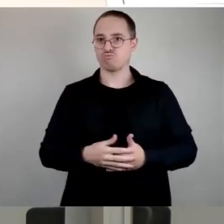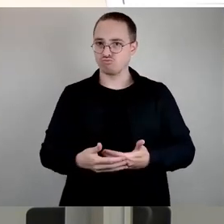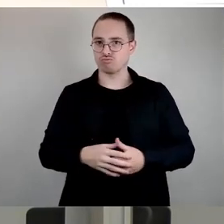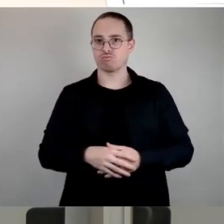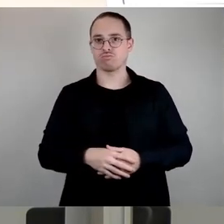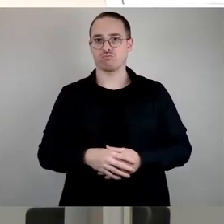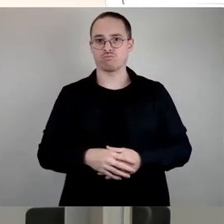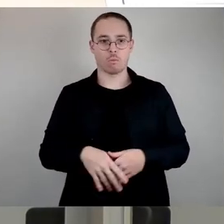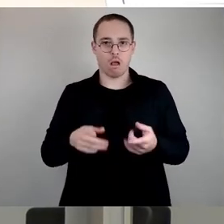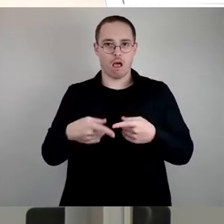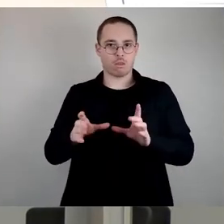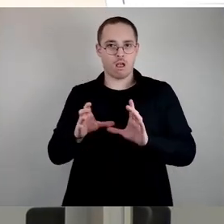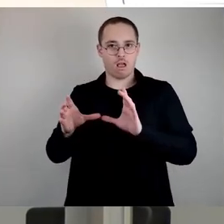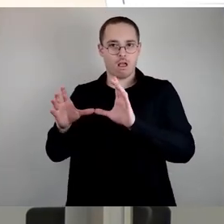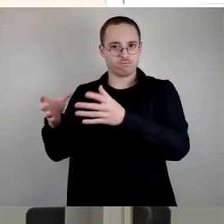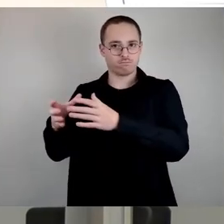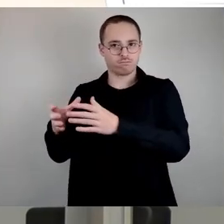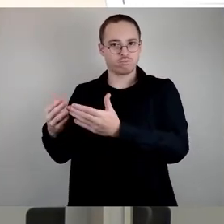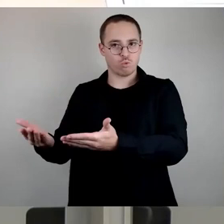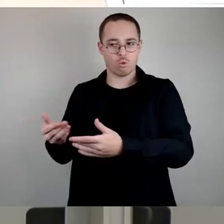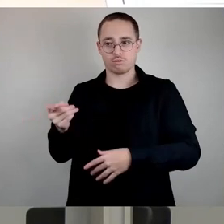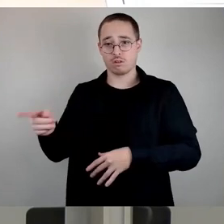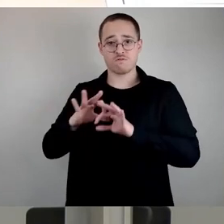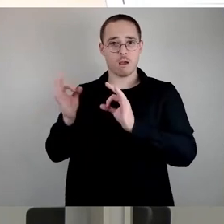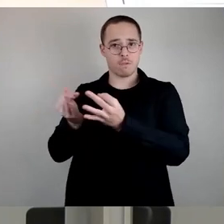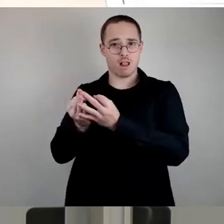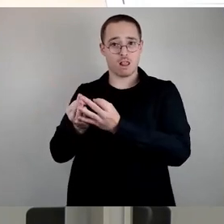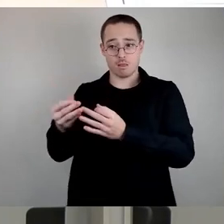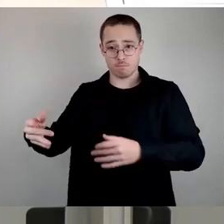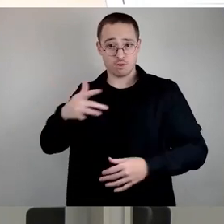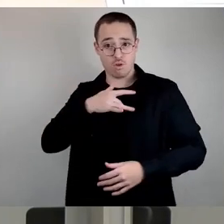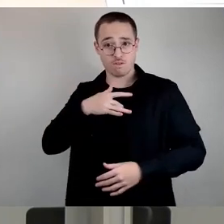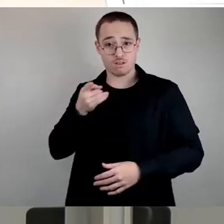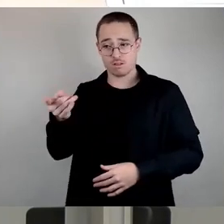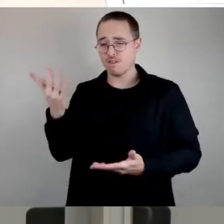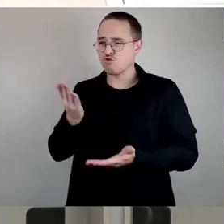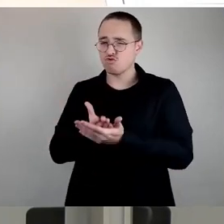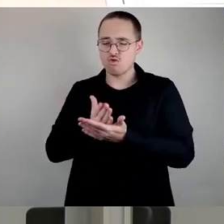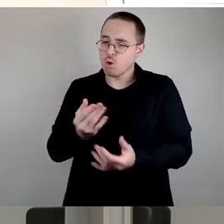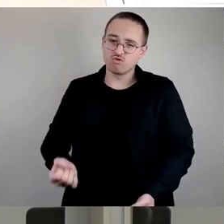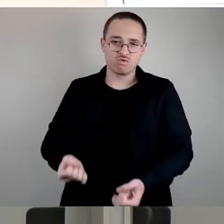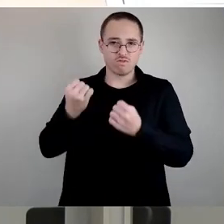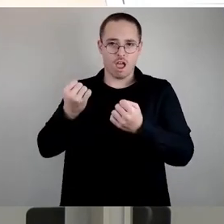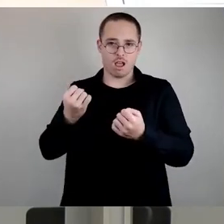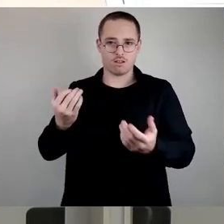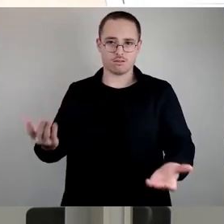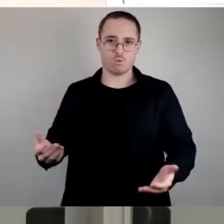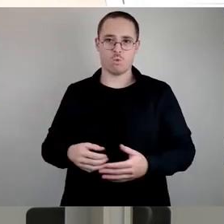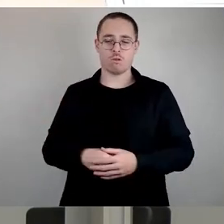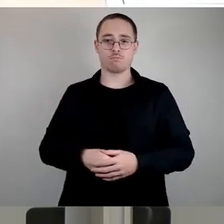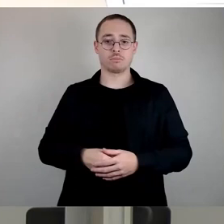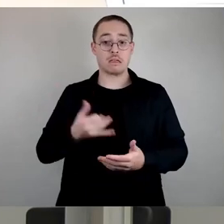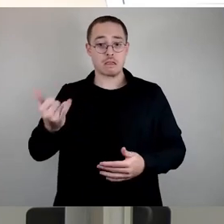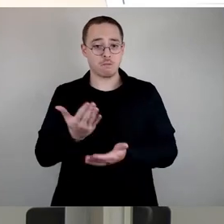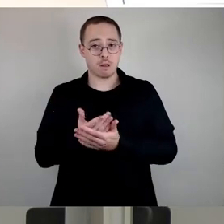da sind Familien betroffen, die sowieso schon ein wirklich schweres Losgezogen haben. Weil so ein Kind, ehe es auf eine Förderschule kommt, da sind halt viele Sachen